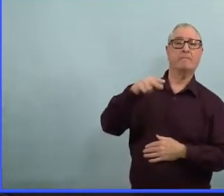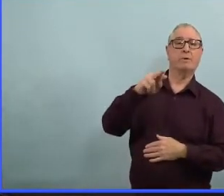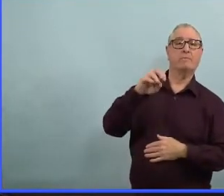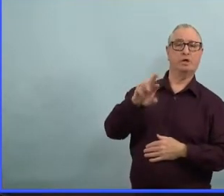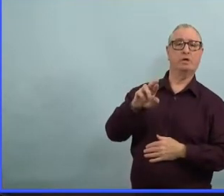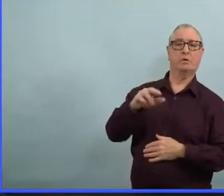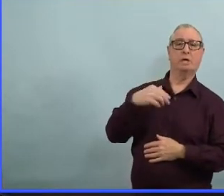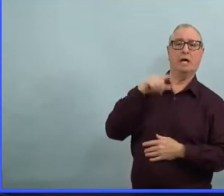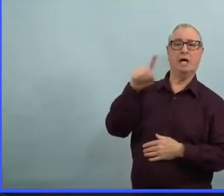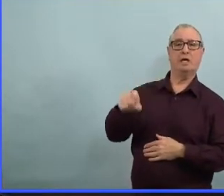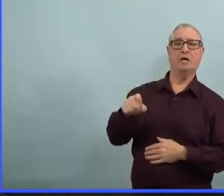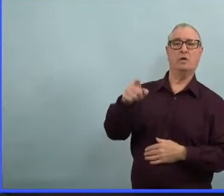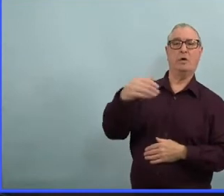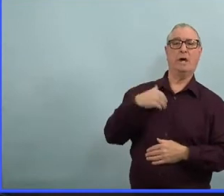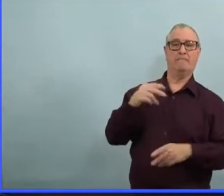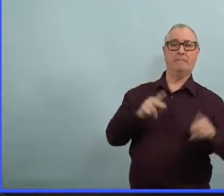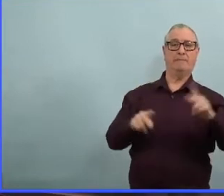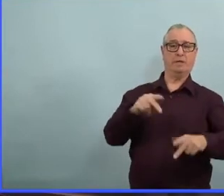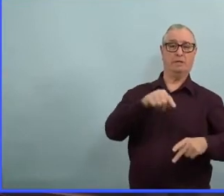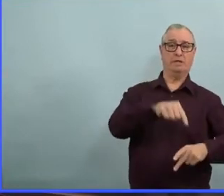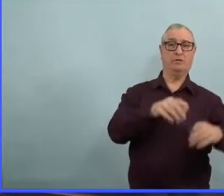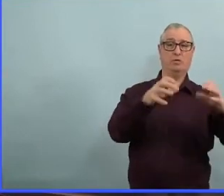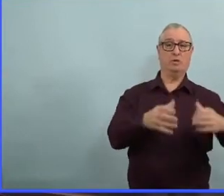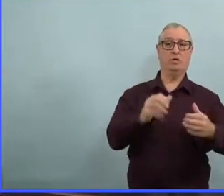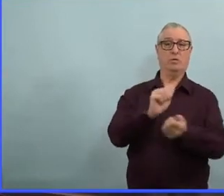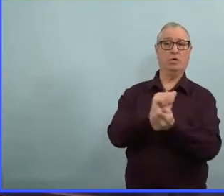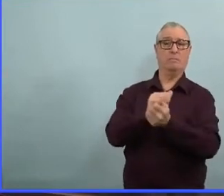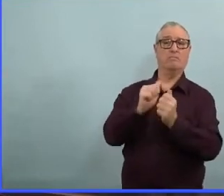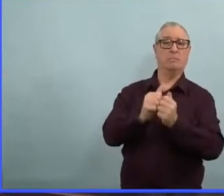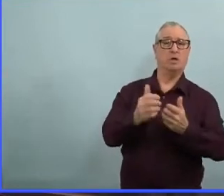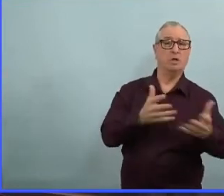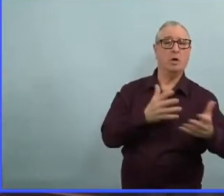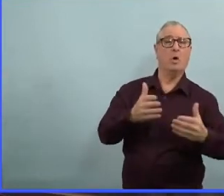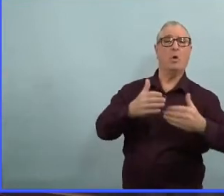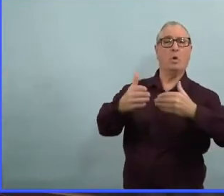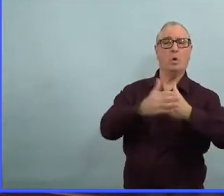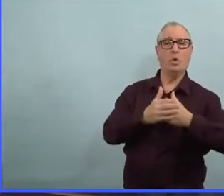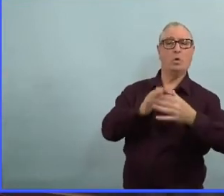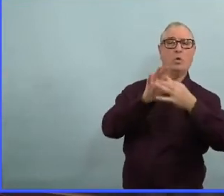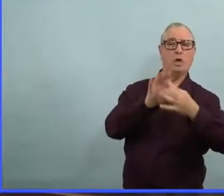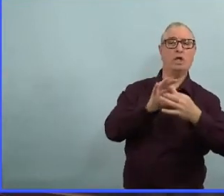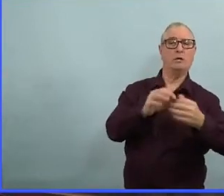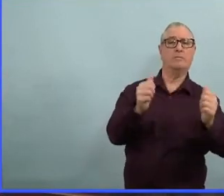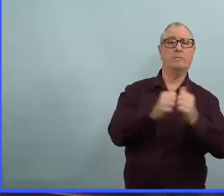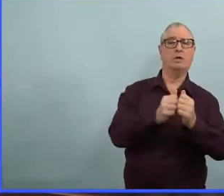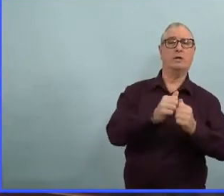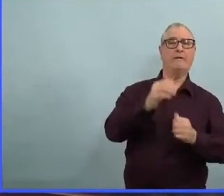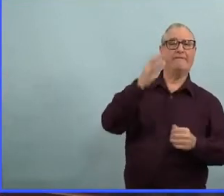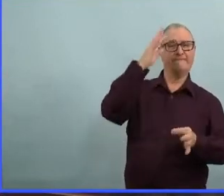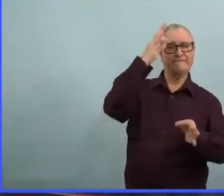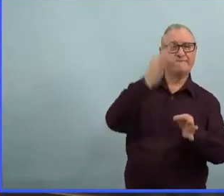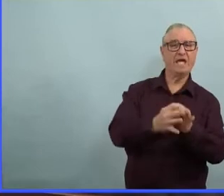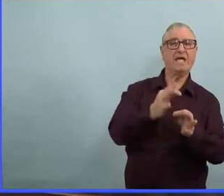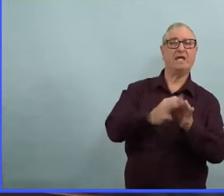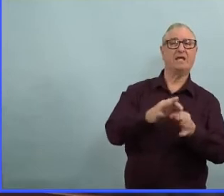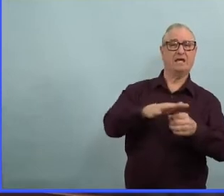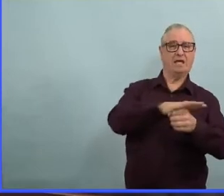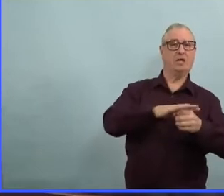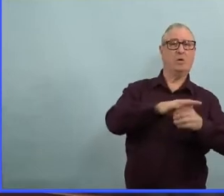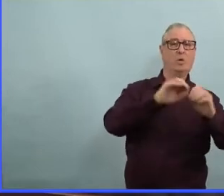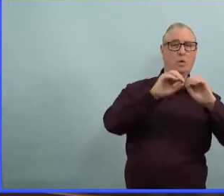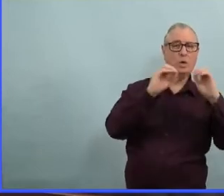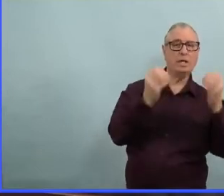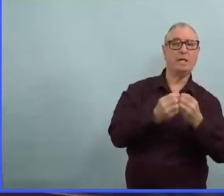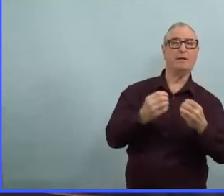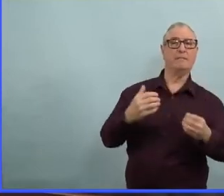de travail ministériel qui travaille avec tous les intervenants de la communauté, y compris les intervenants de la communauté religieuse. Donc, nous demeurons en contact